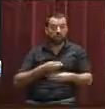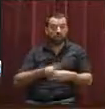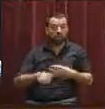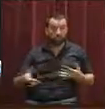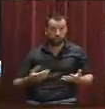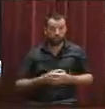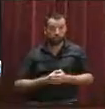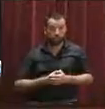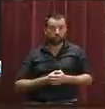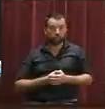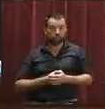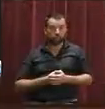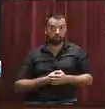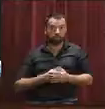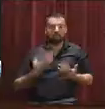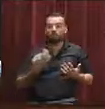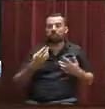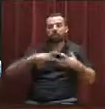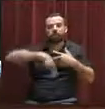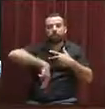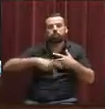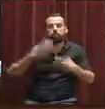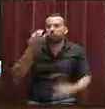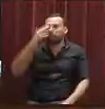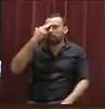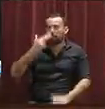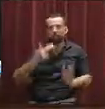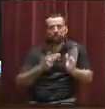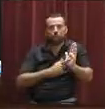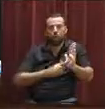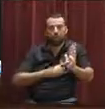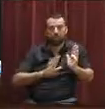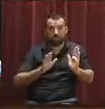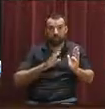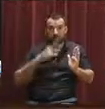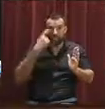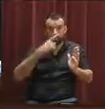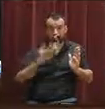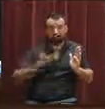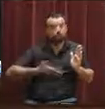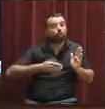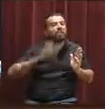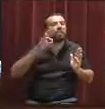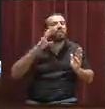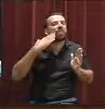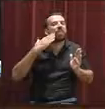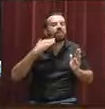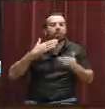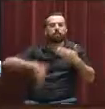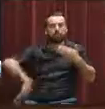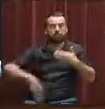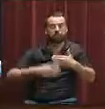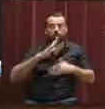no en tenim d'altre que puguem actuar de forma preventiva ni molt manco. S'ha de respectar la llei, com vostè, molt bé de dir. I per tant, aquesta gent té 15 dies per presentar la